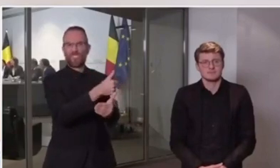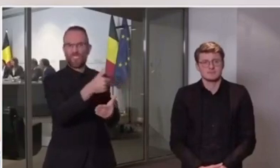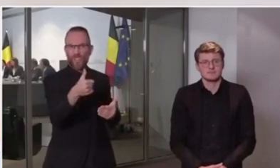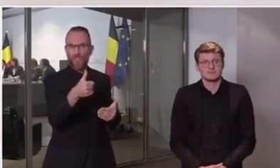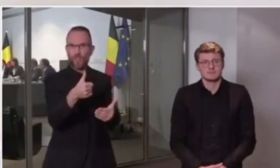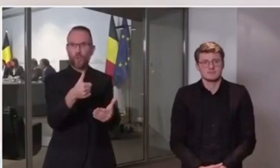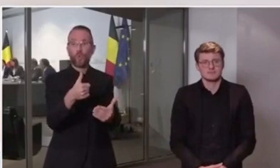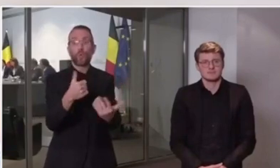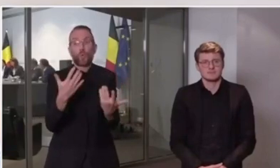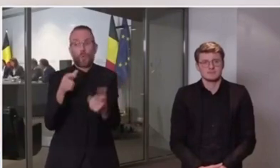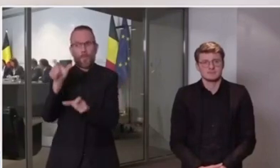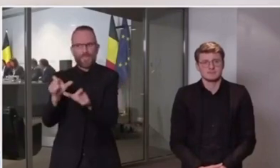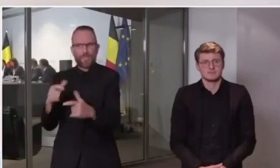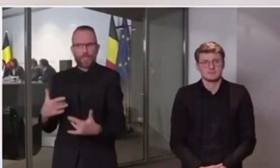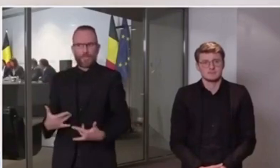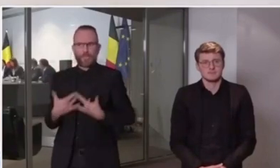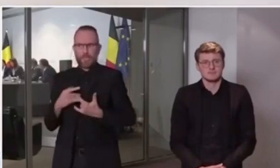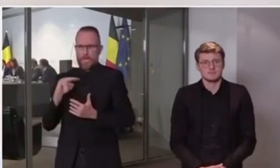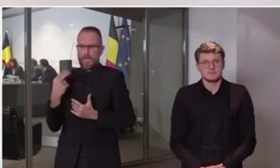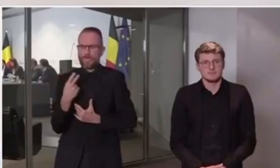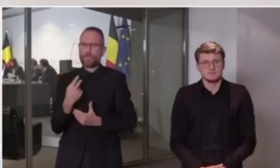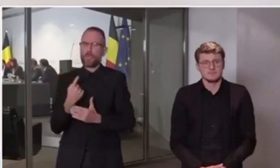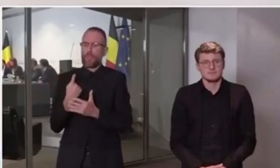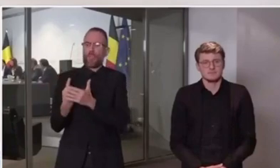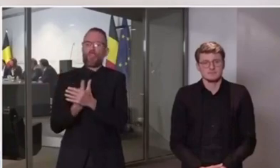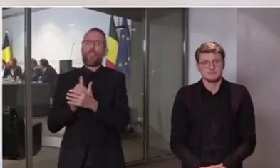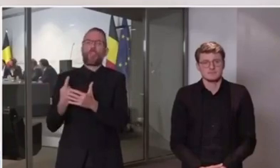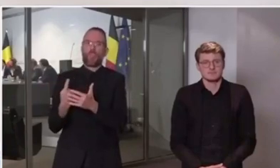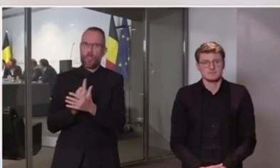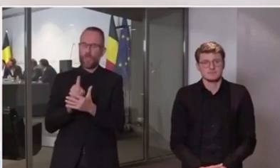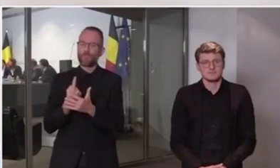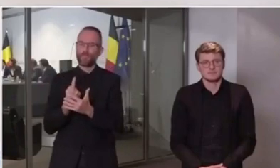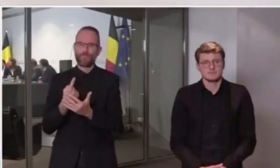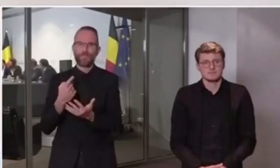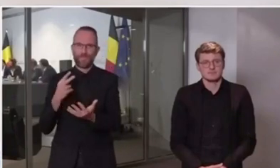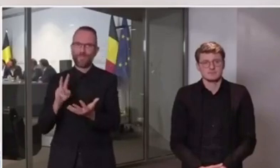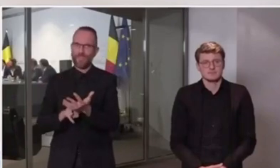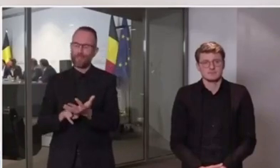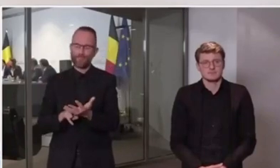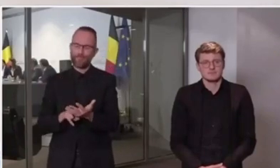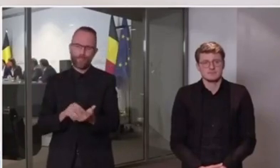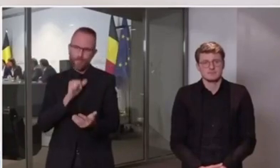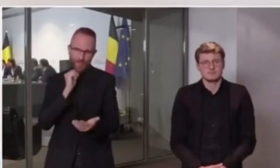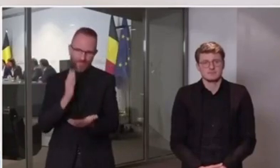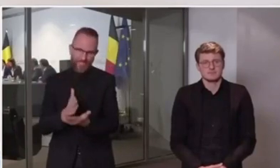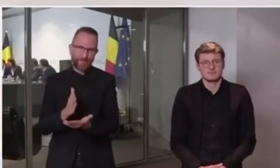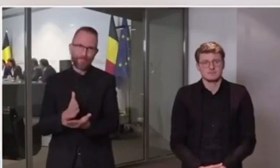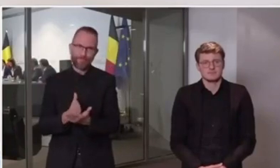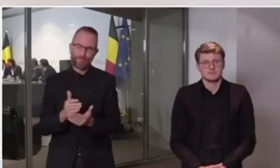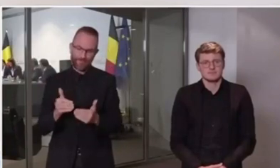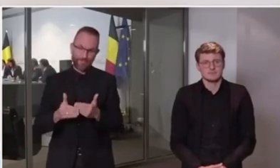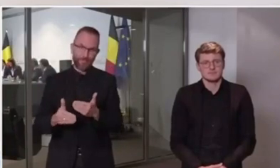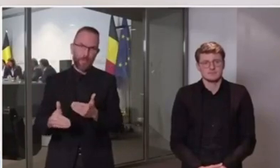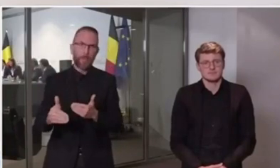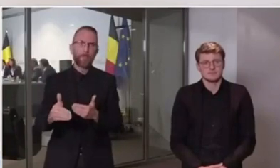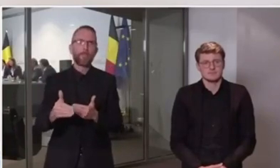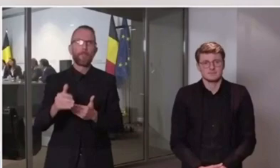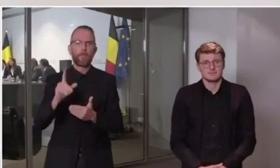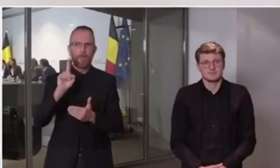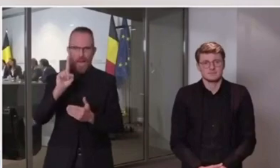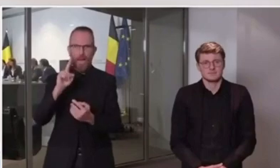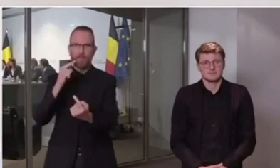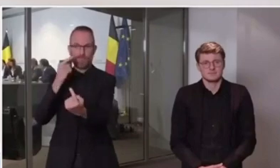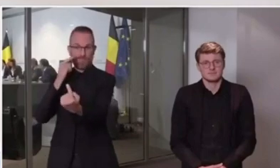que nous ne sommes pas encore arrivés au bout du chemin, mais je sais que nous atteindrons notre destination pour nous